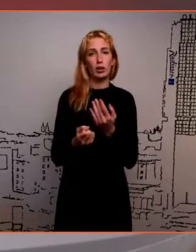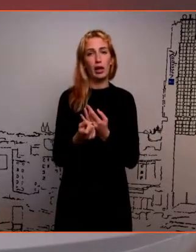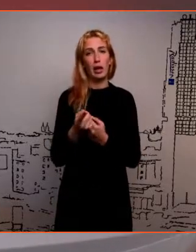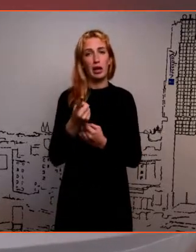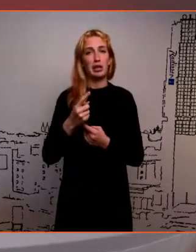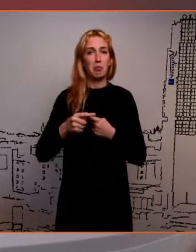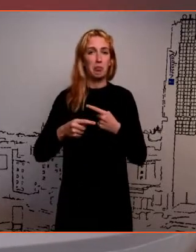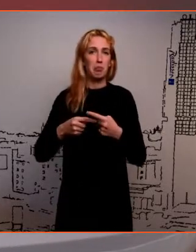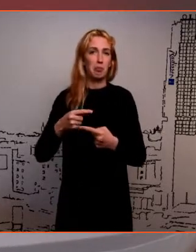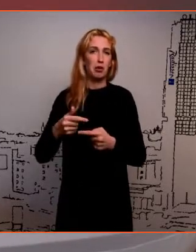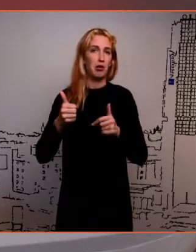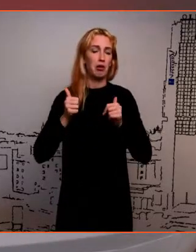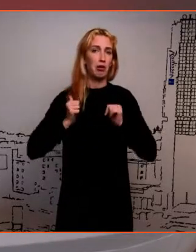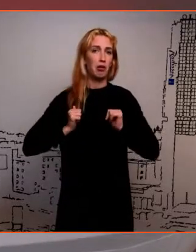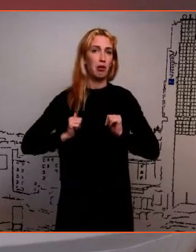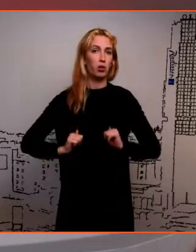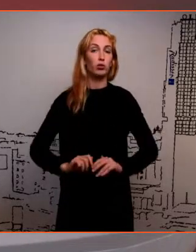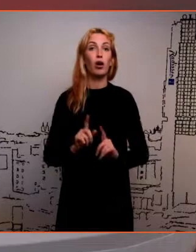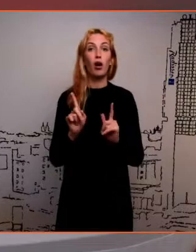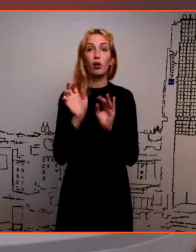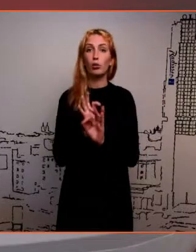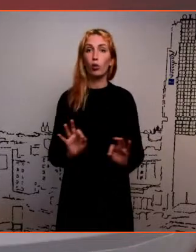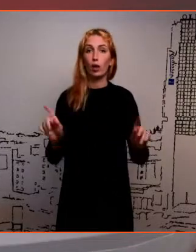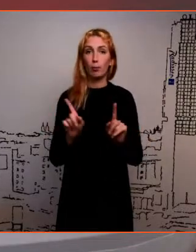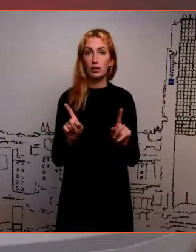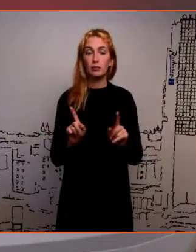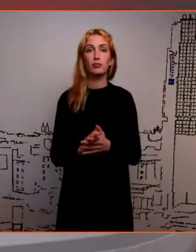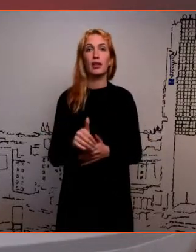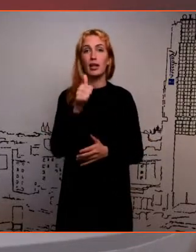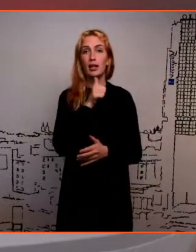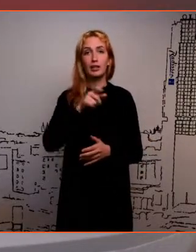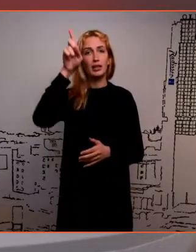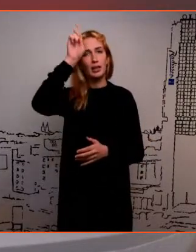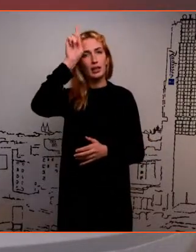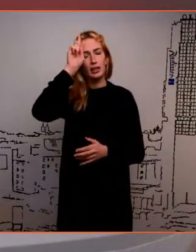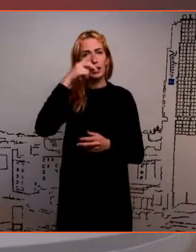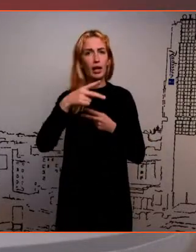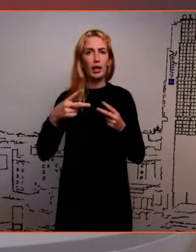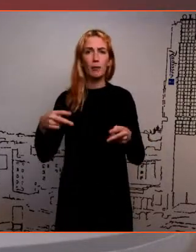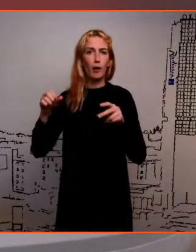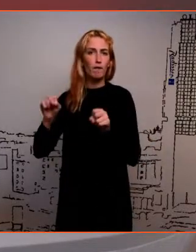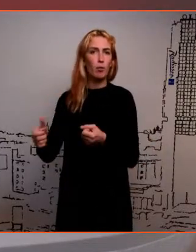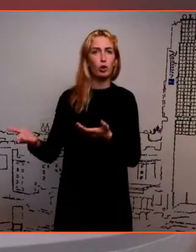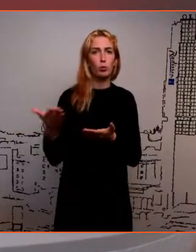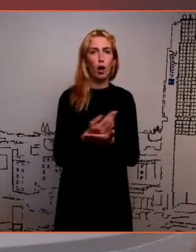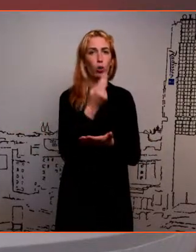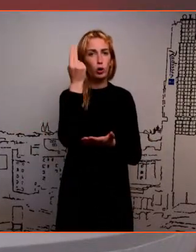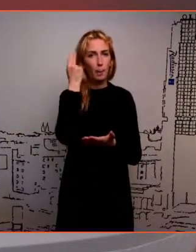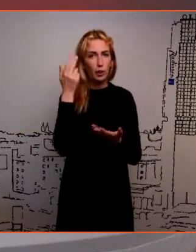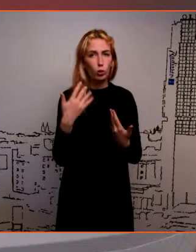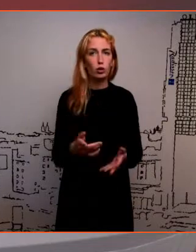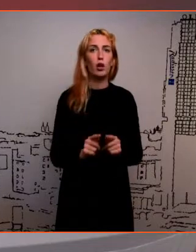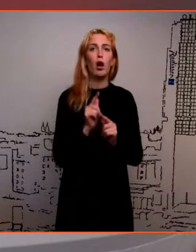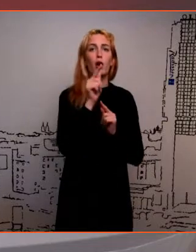Aga mis on tore, on see, et Eesti riik pakub mitmeid võimalusi õppimiseks, kaugõppes,